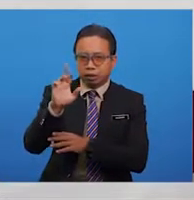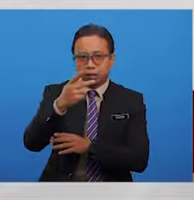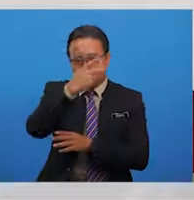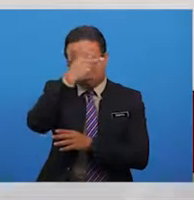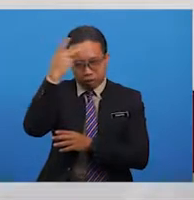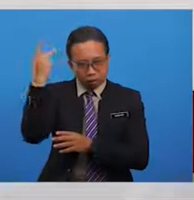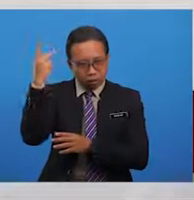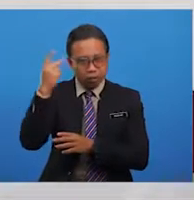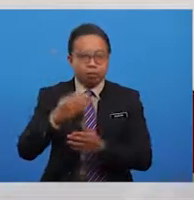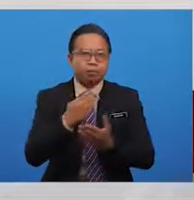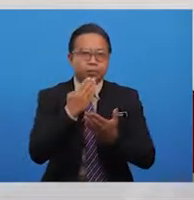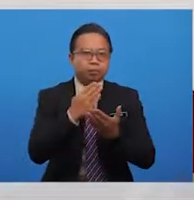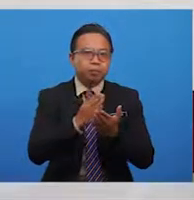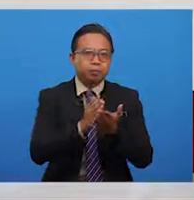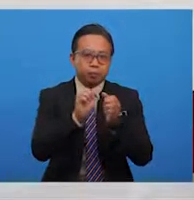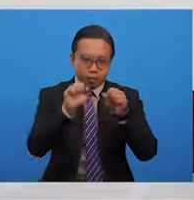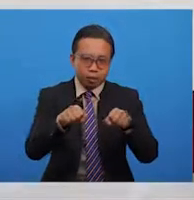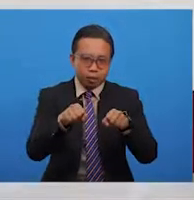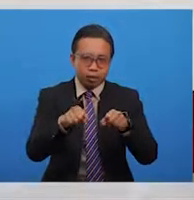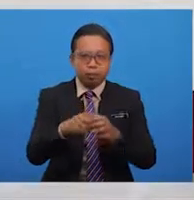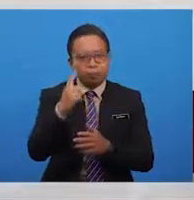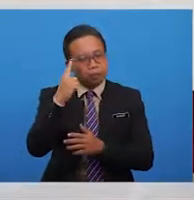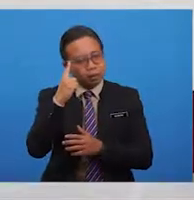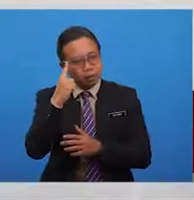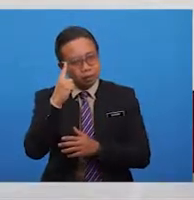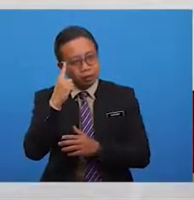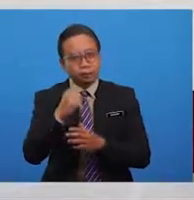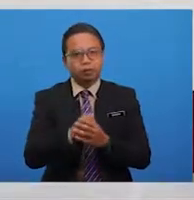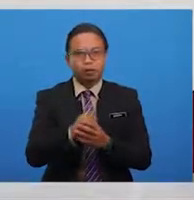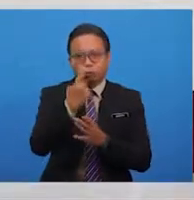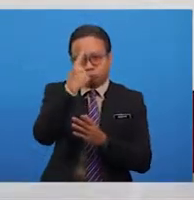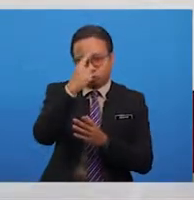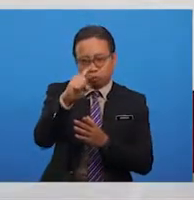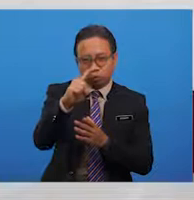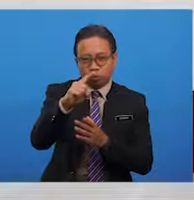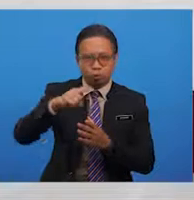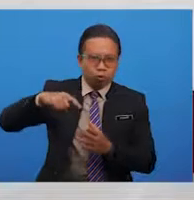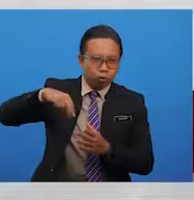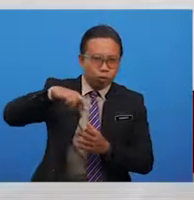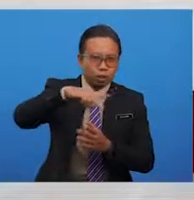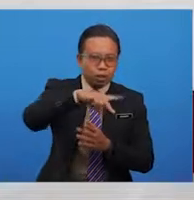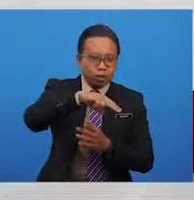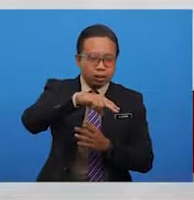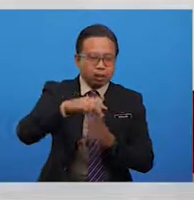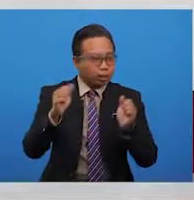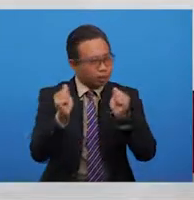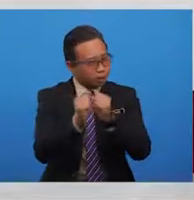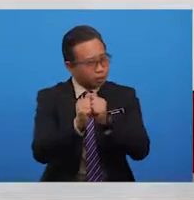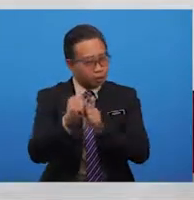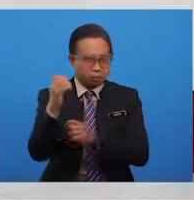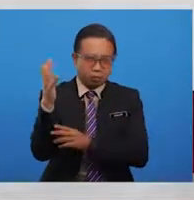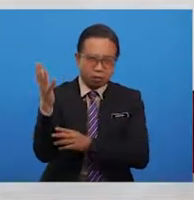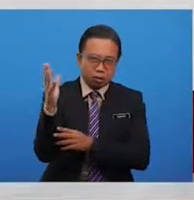membenarkan sepasam mata untuk berlari dengan